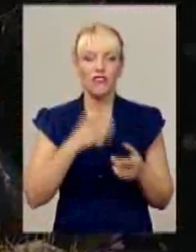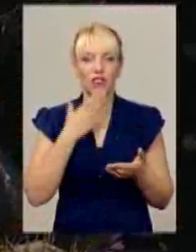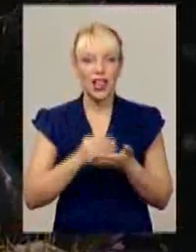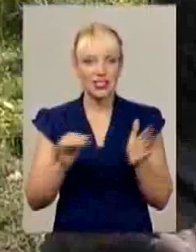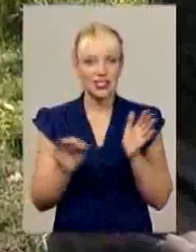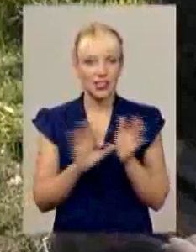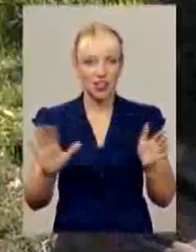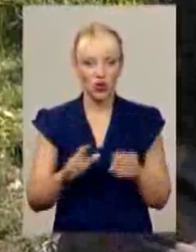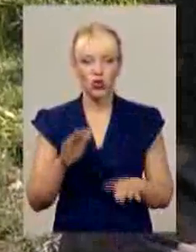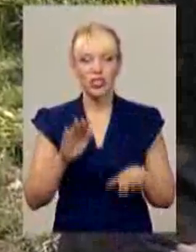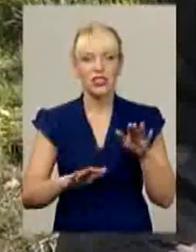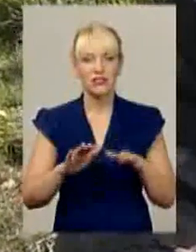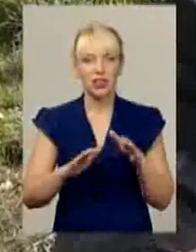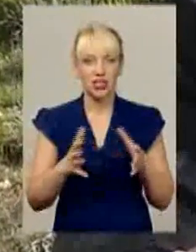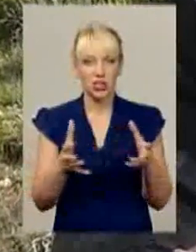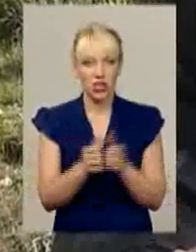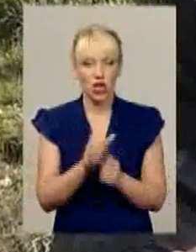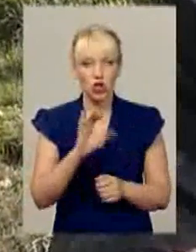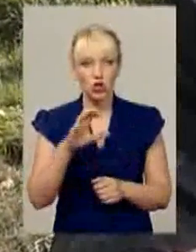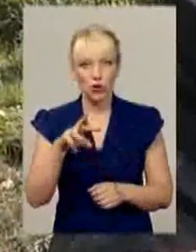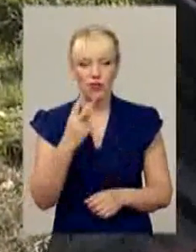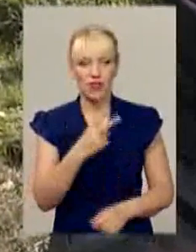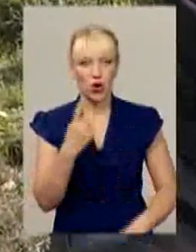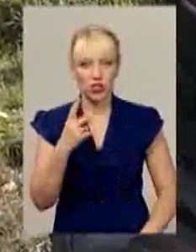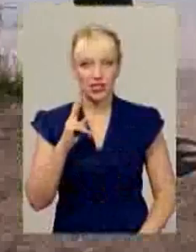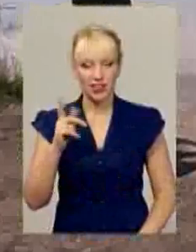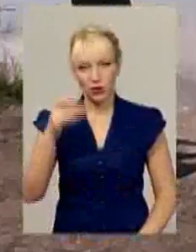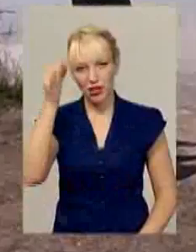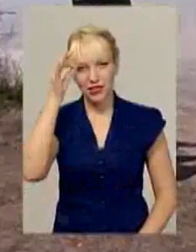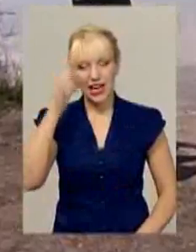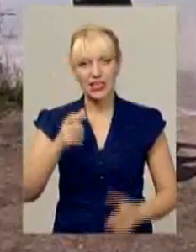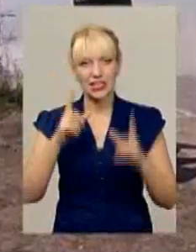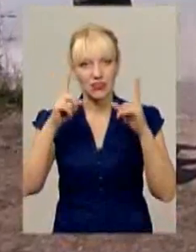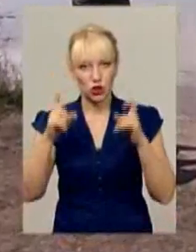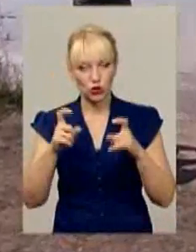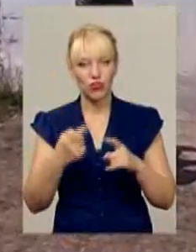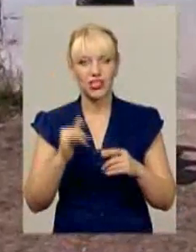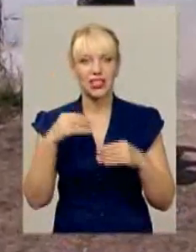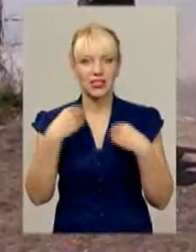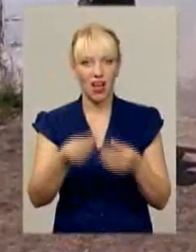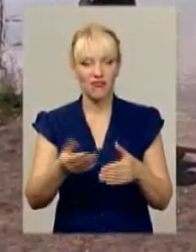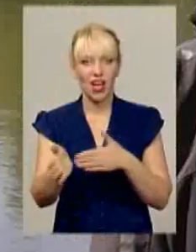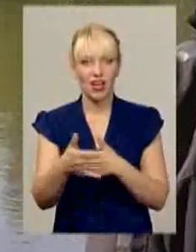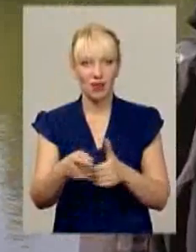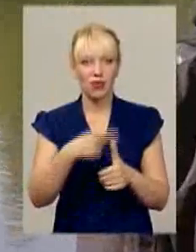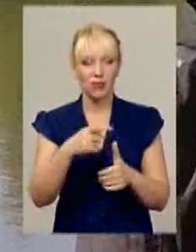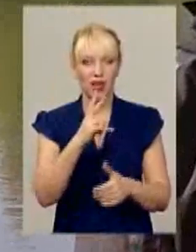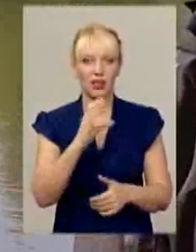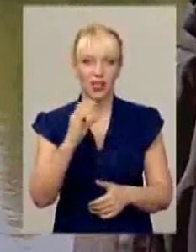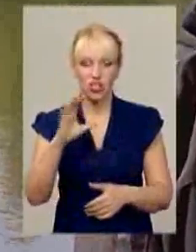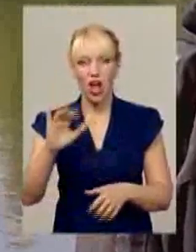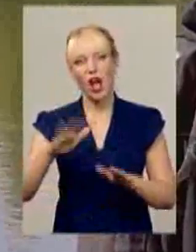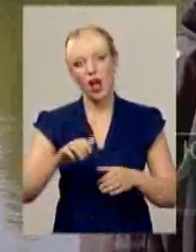сома вагою в 21 кілограм. На згадку зробив із ним фото і навіть дав рибі ім'я – Кеша. Потім відпустив. Чому